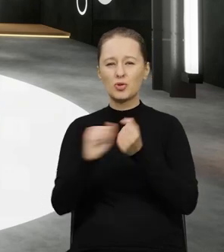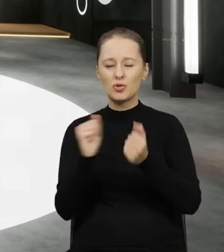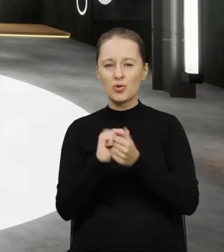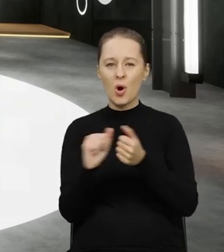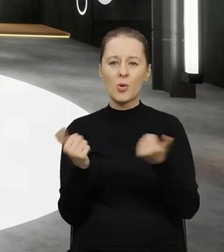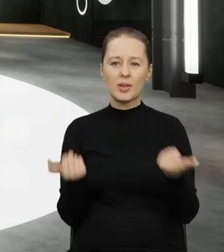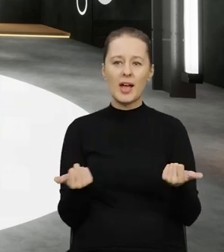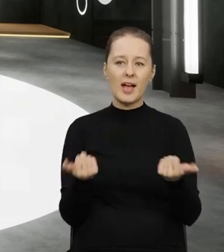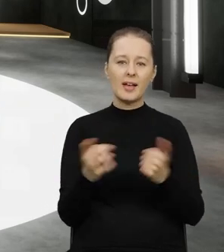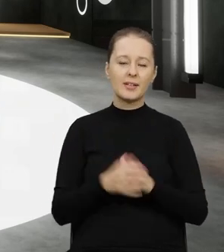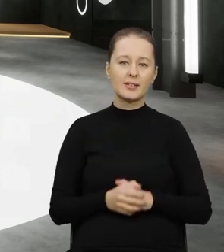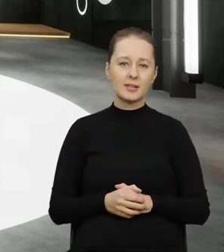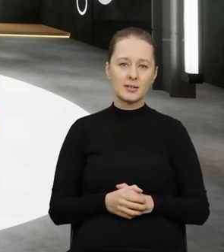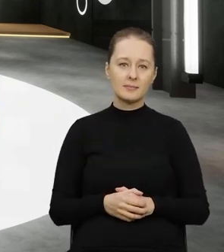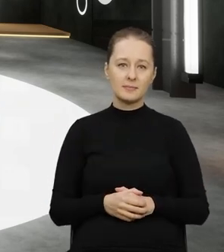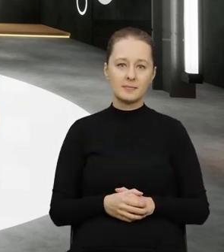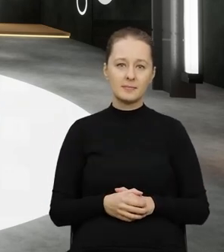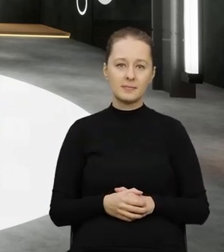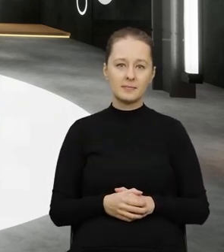zniszczonymi